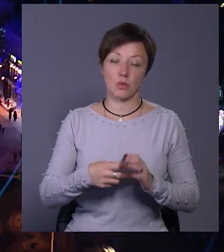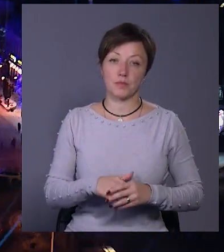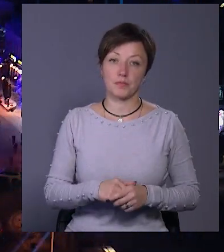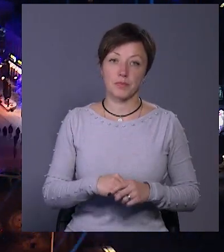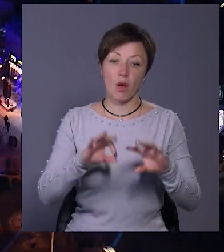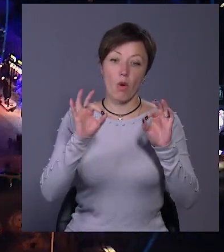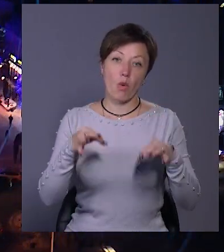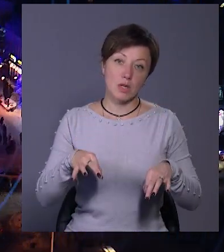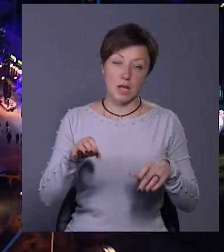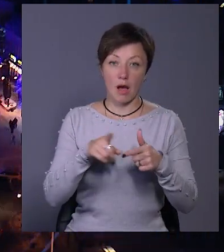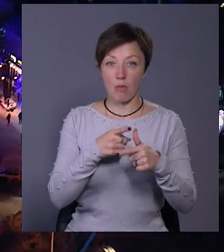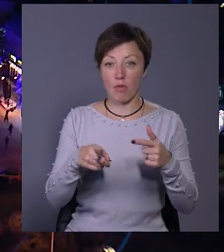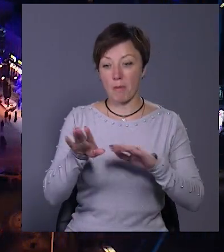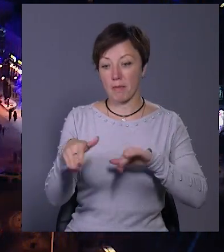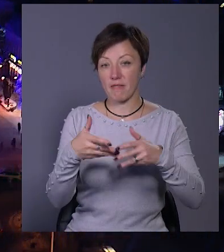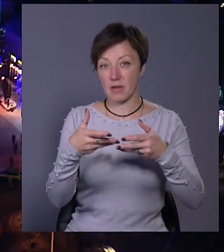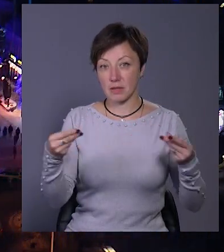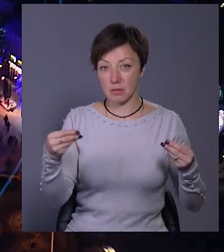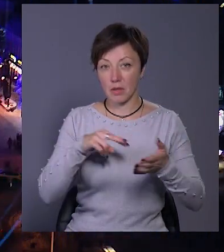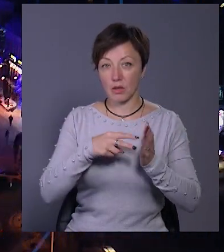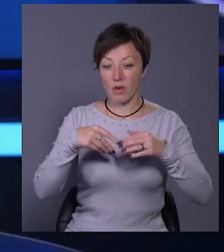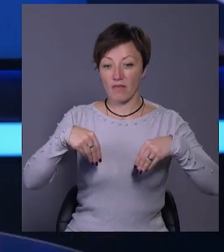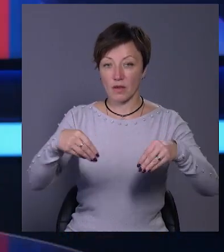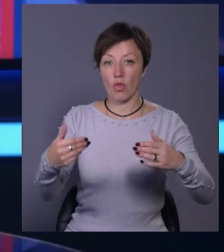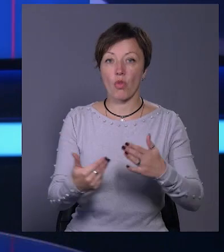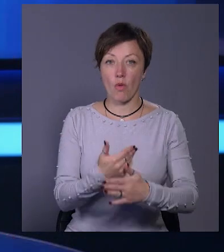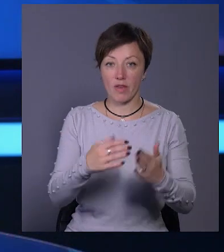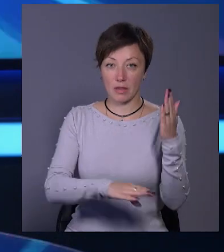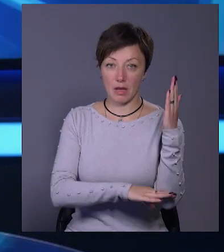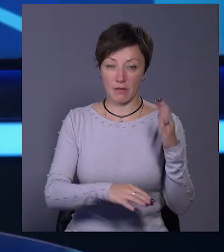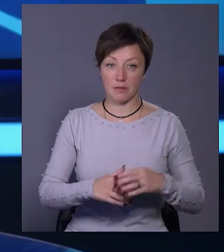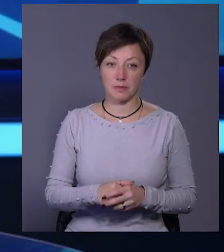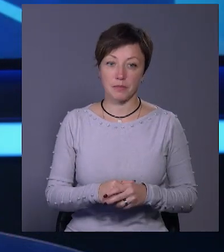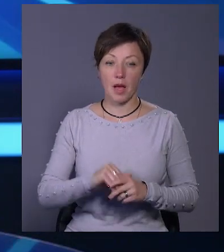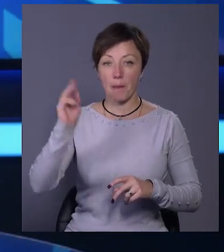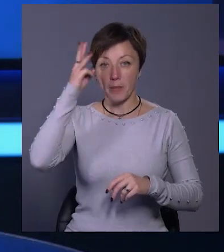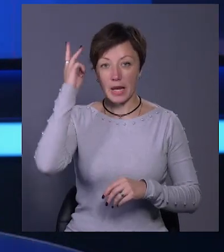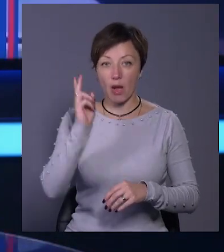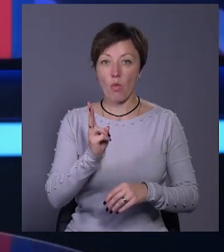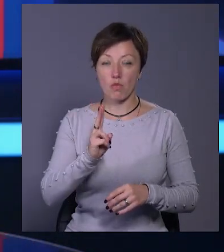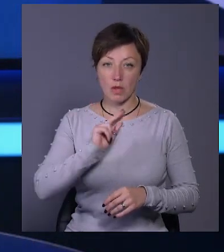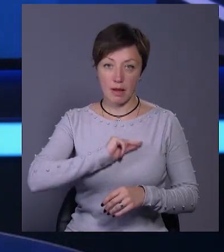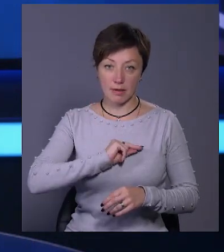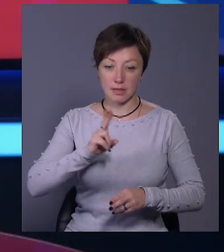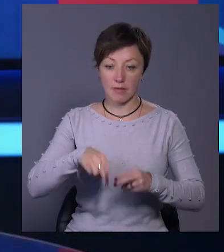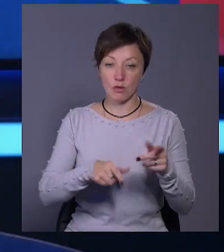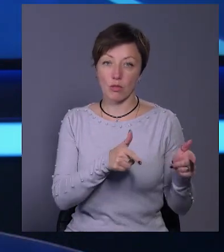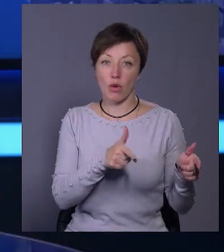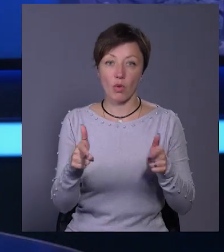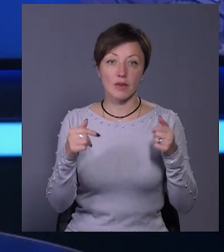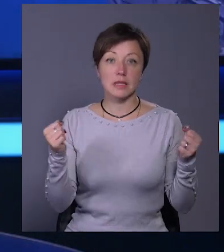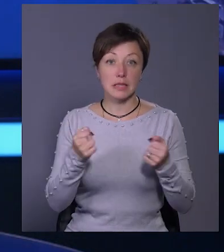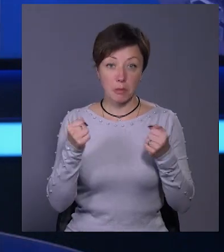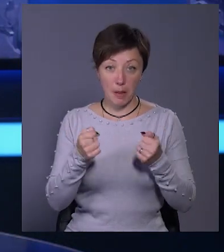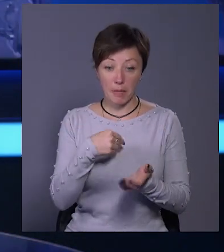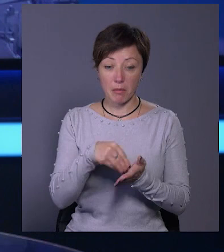По осінні або по весні планується висадка нових дерев. Хмельницькі комунальники завершують підготовку до зими.